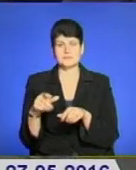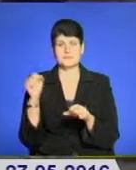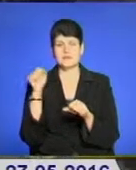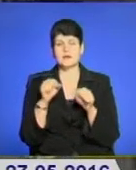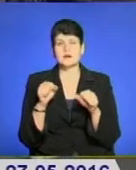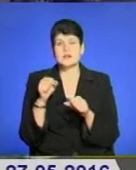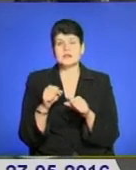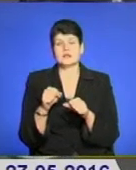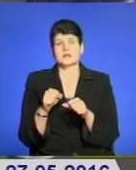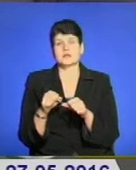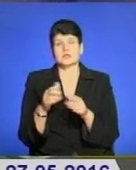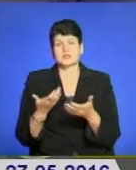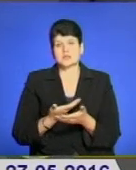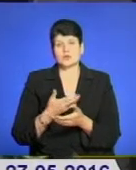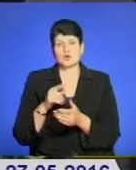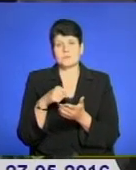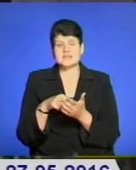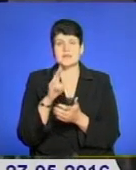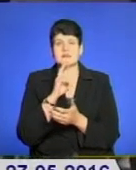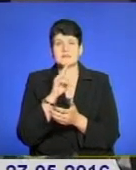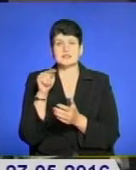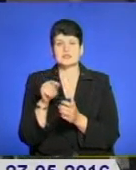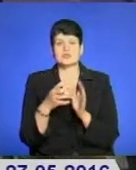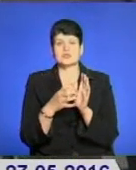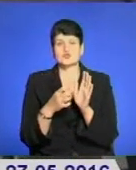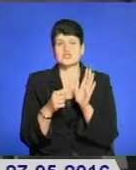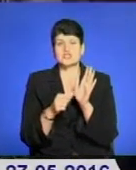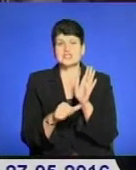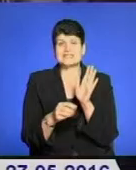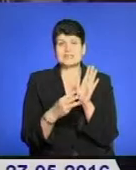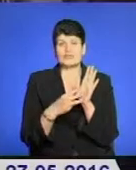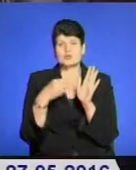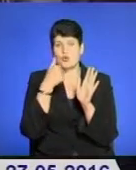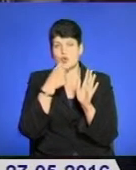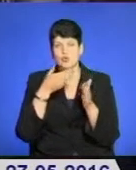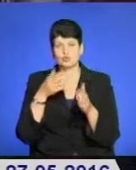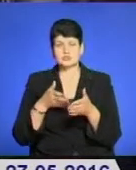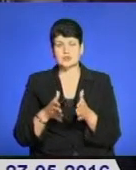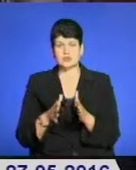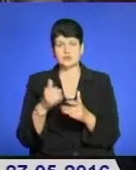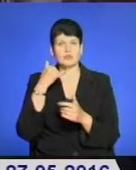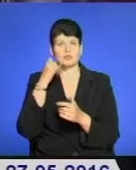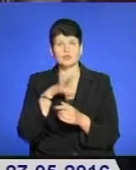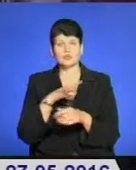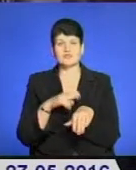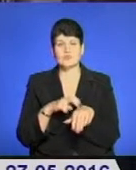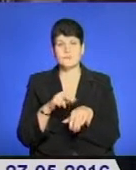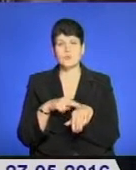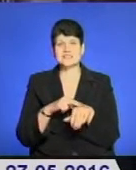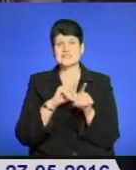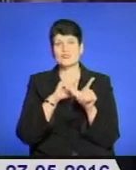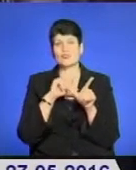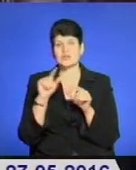ушкодження жителю міста Кременець. 1968 року народження. Повідомлення було від лікарів. Поліцейські виїхали